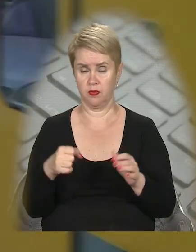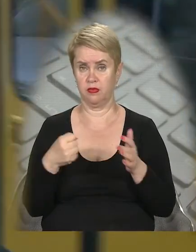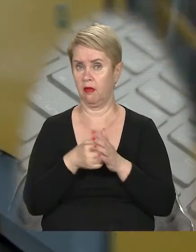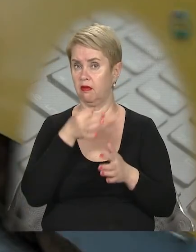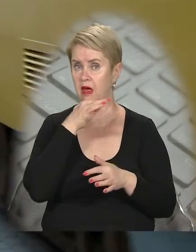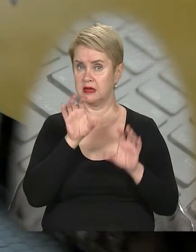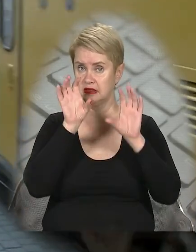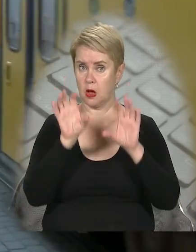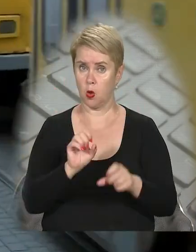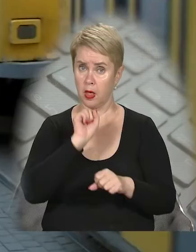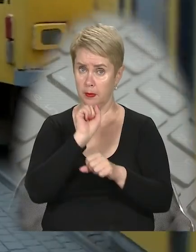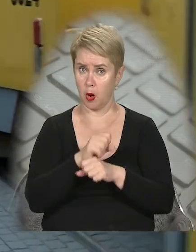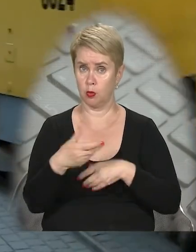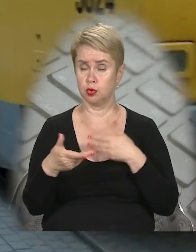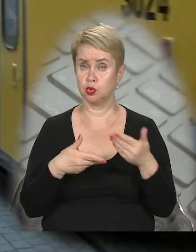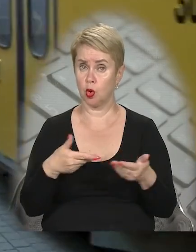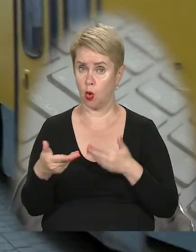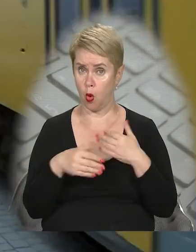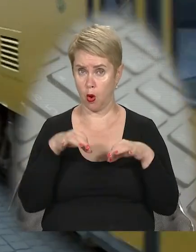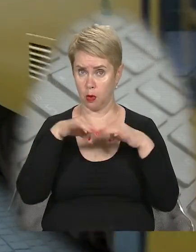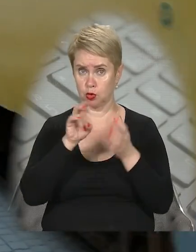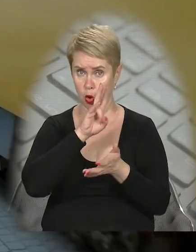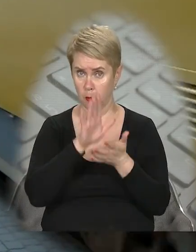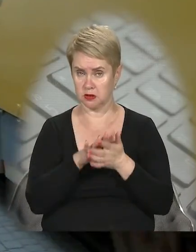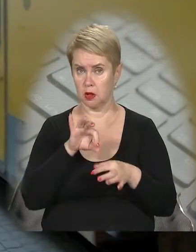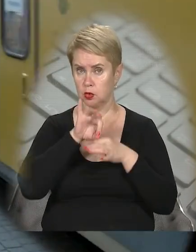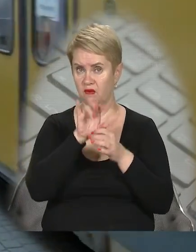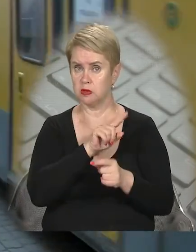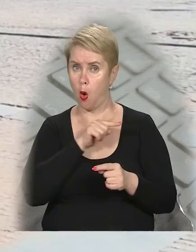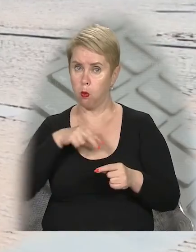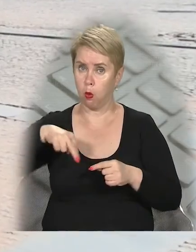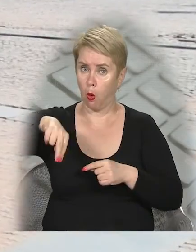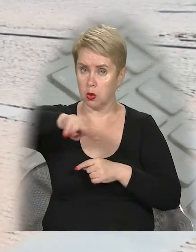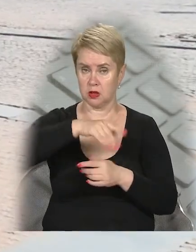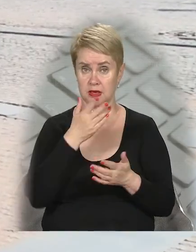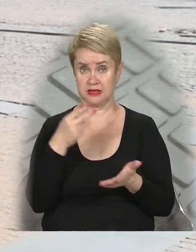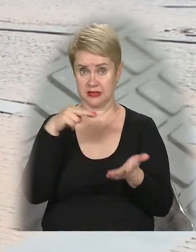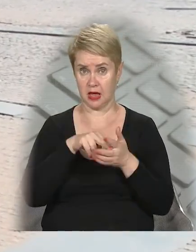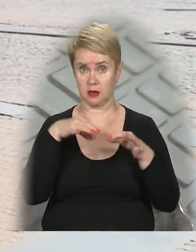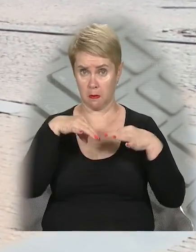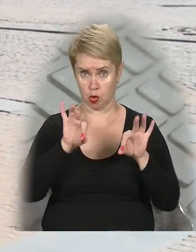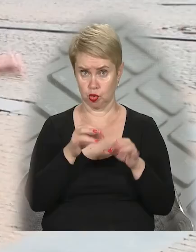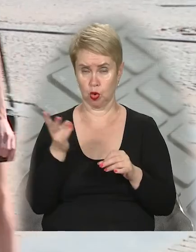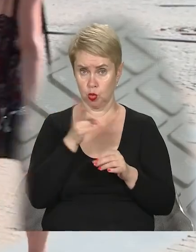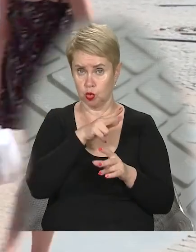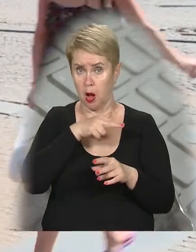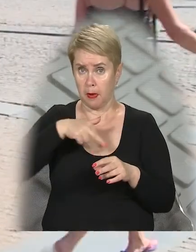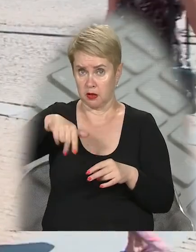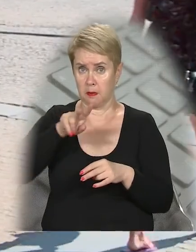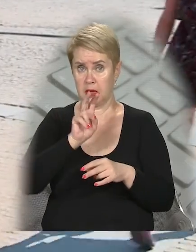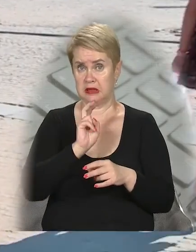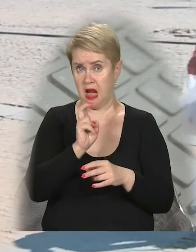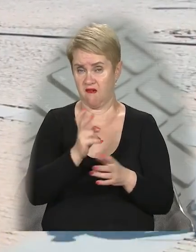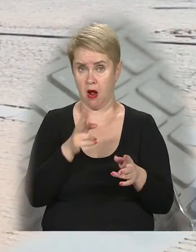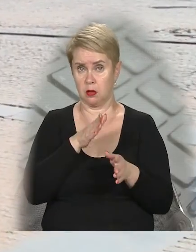вподоби незаконне паркування й пішоходам. Машини постійно доводиться обходити. Якщо стоїть машина і треба обходити по трамвайними